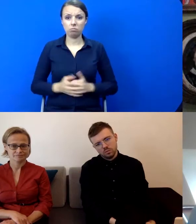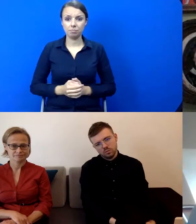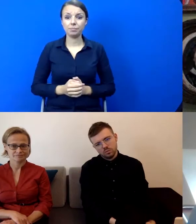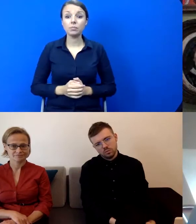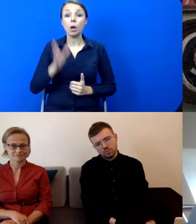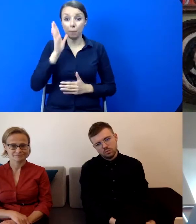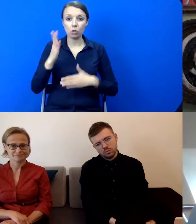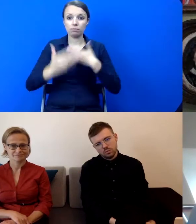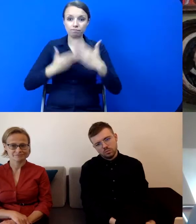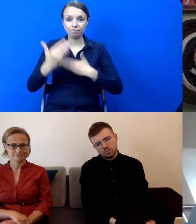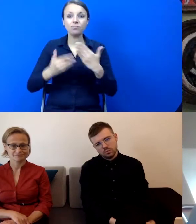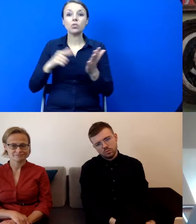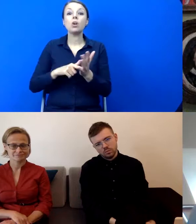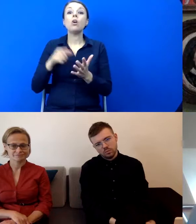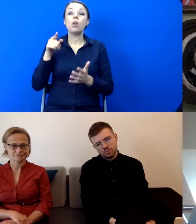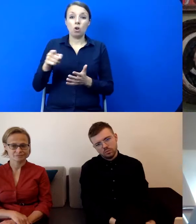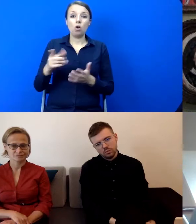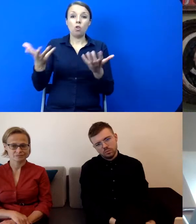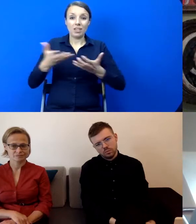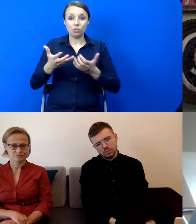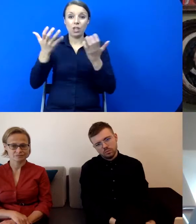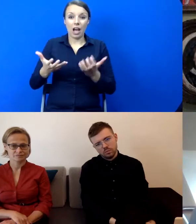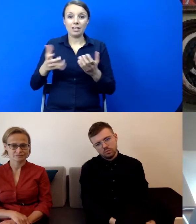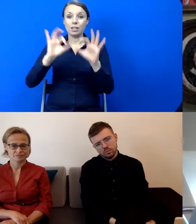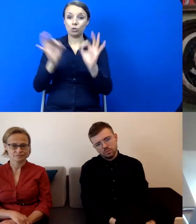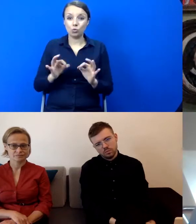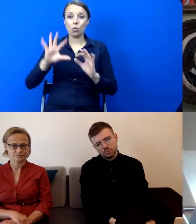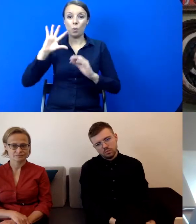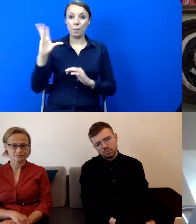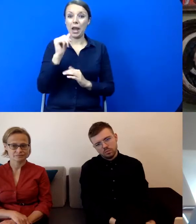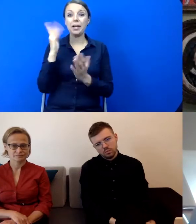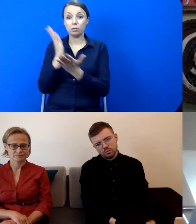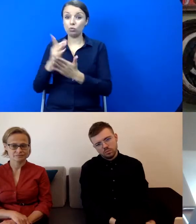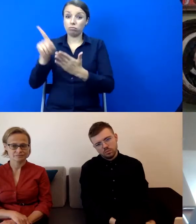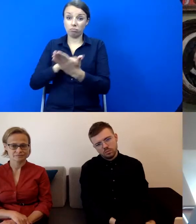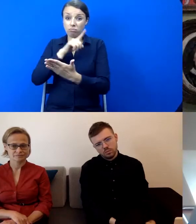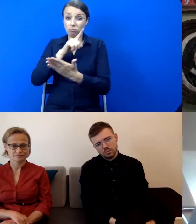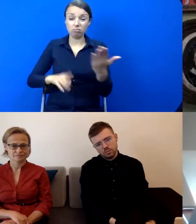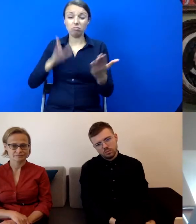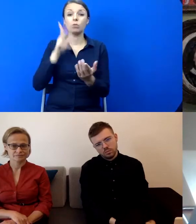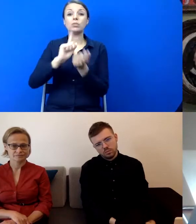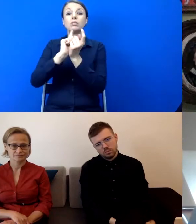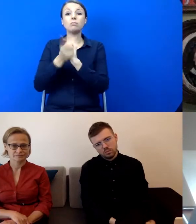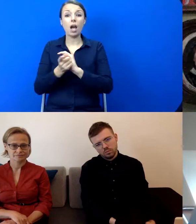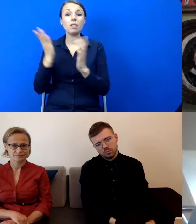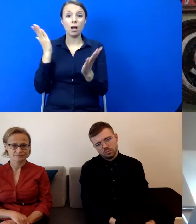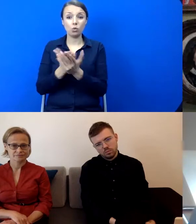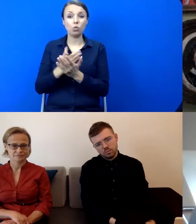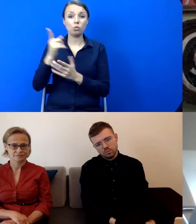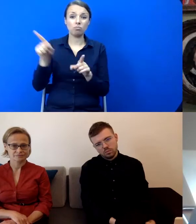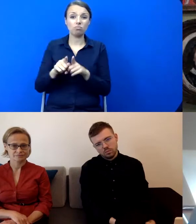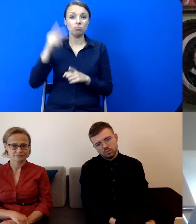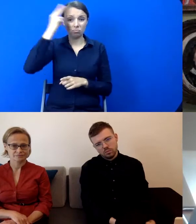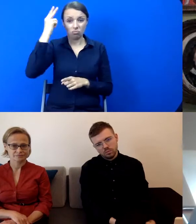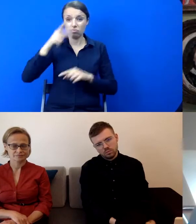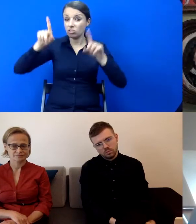Towarzystwo Zachęty Sztuk Pięknych. Jak wiadomo, zmienił się ustrój polityczny. Tam